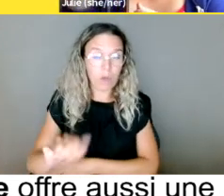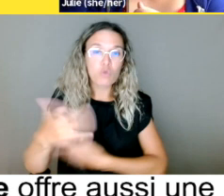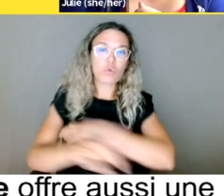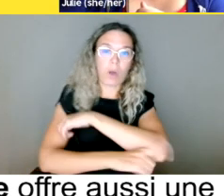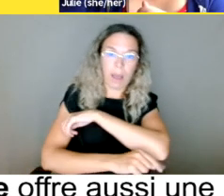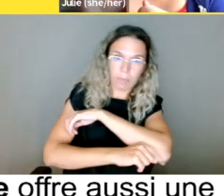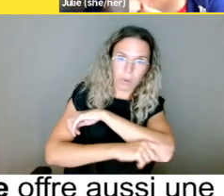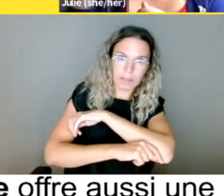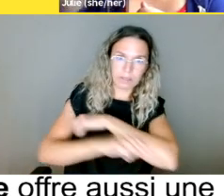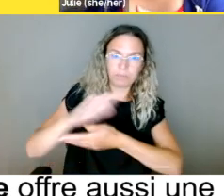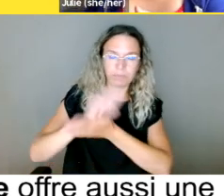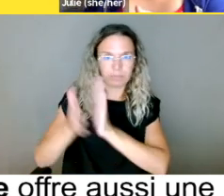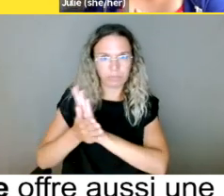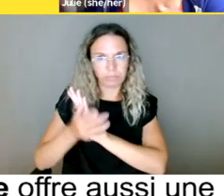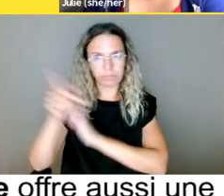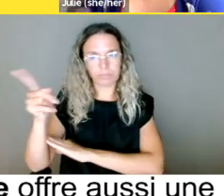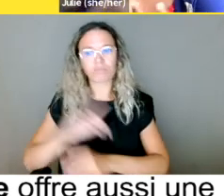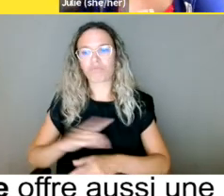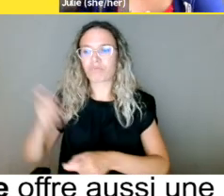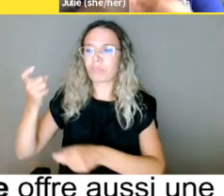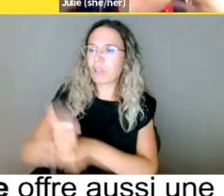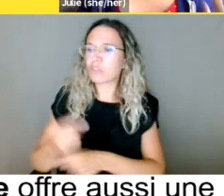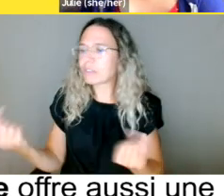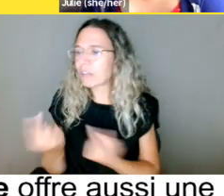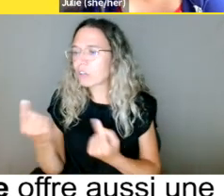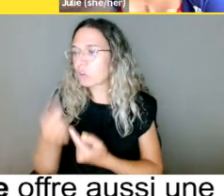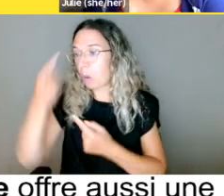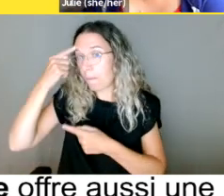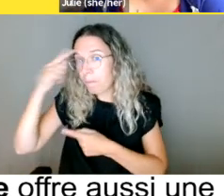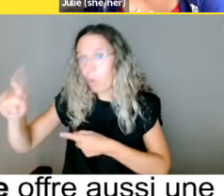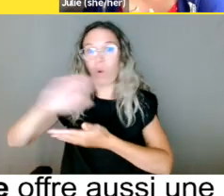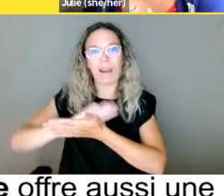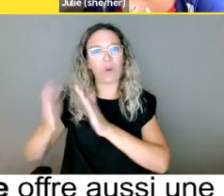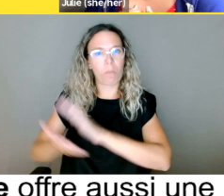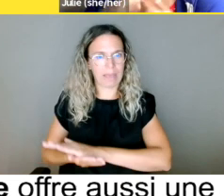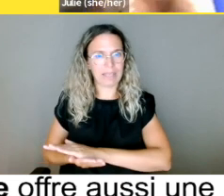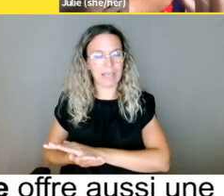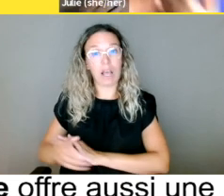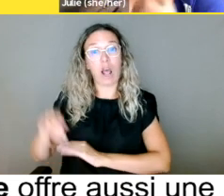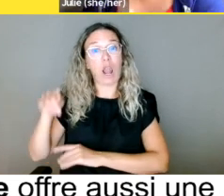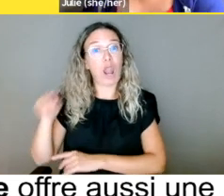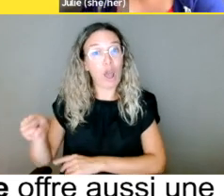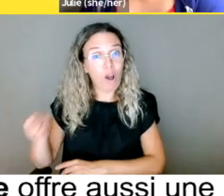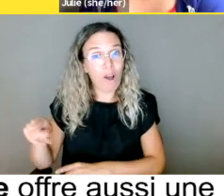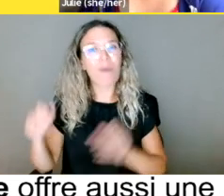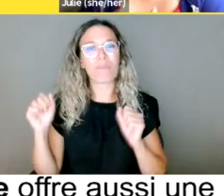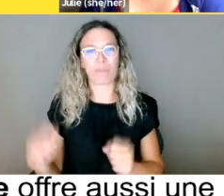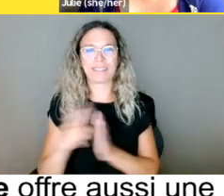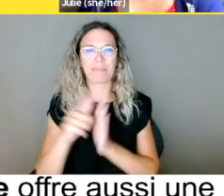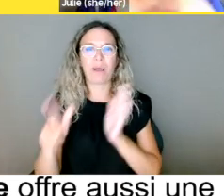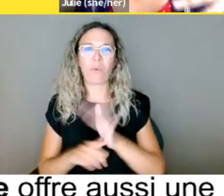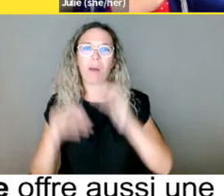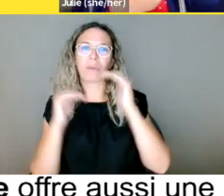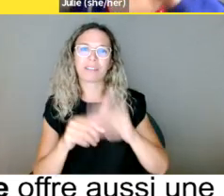d'une entreprise, donc vous êtes, mettons, propriétaire de votre propre entreprise, ou vous êtes employé à une